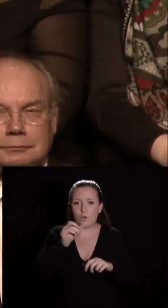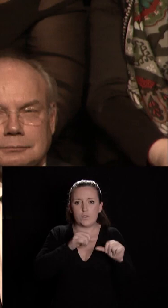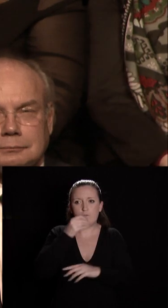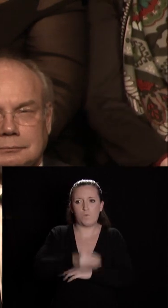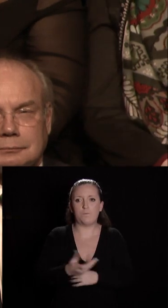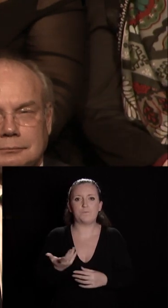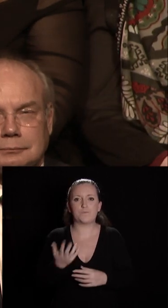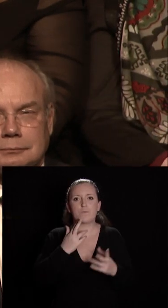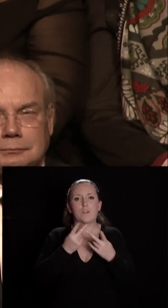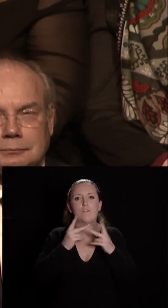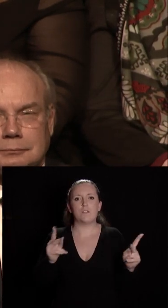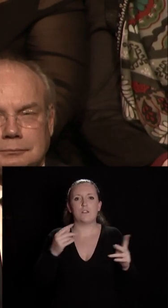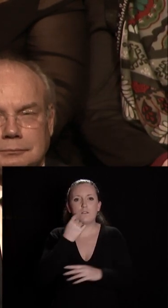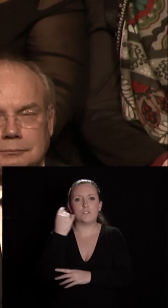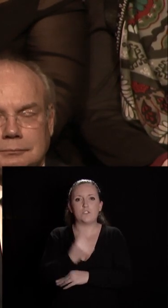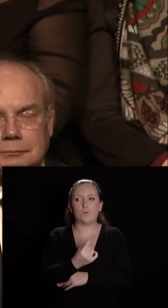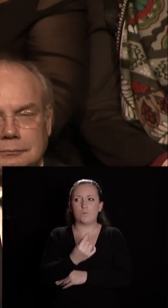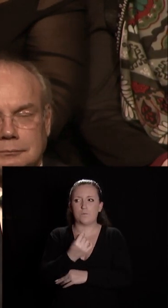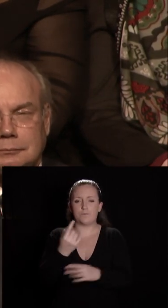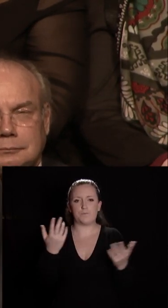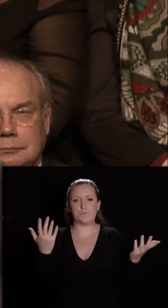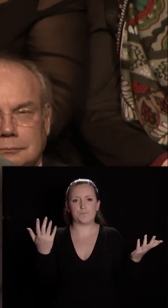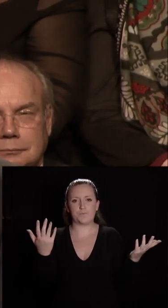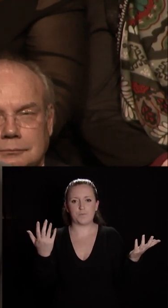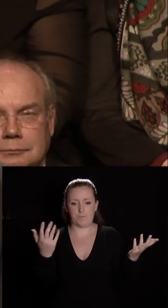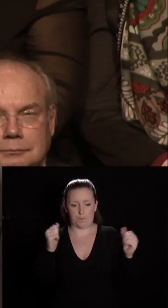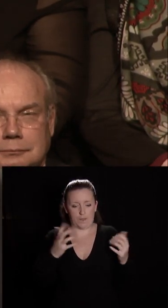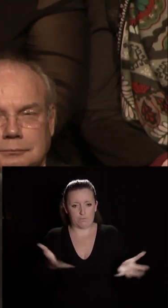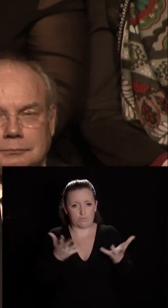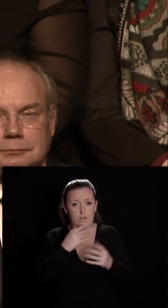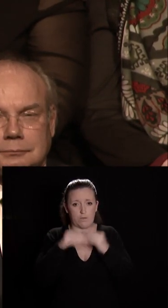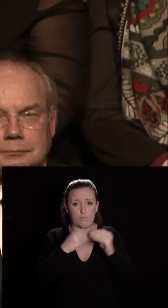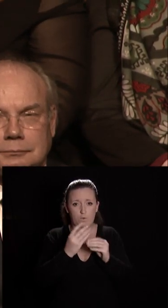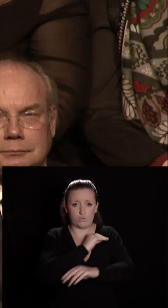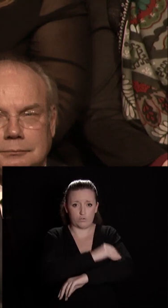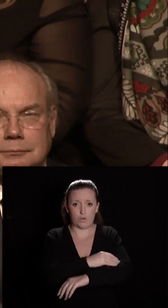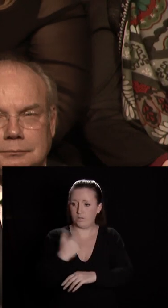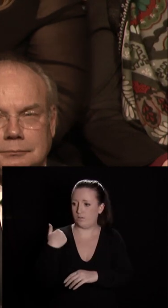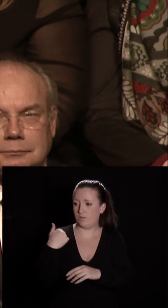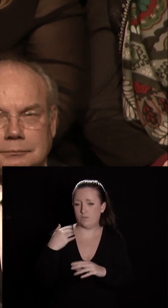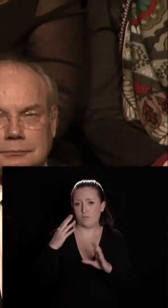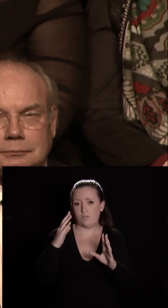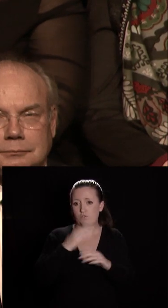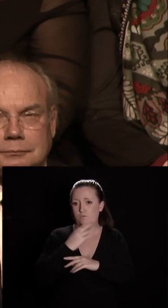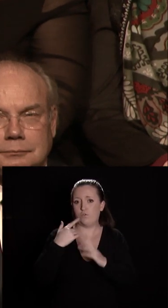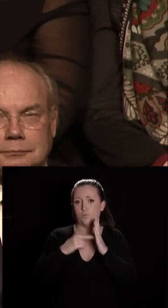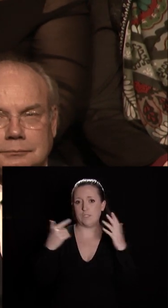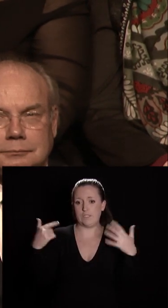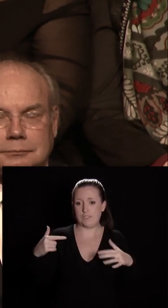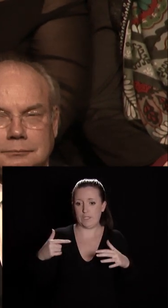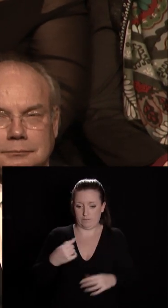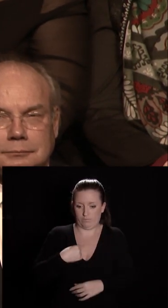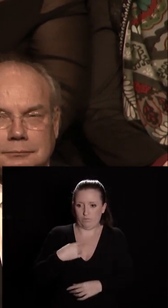de Dijon soutient l'ensemble du monde sportif en février 2017 on s'est vu décerner Dijon pas on